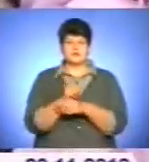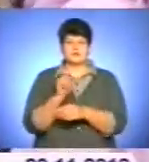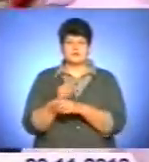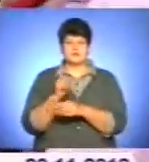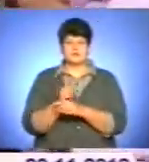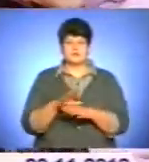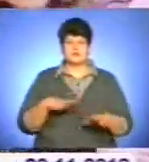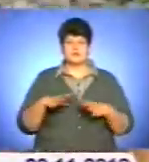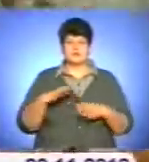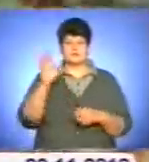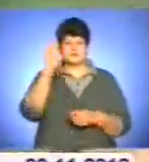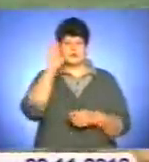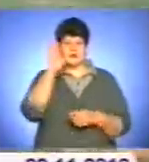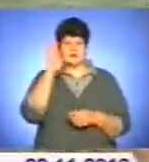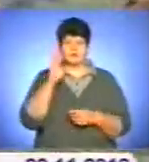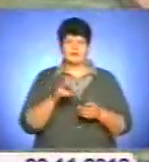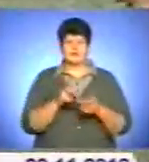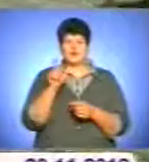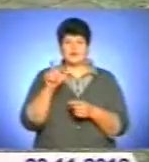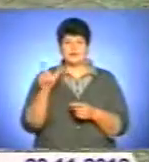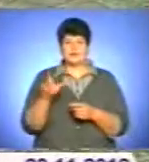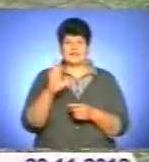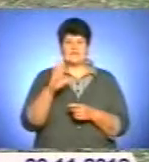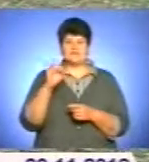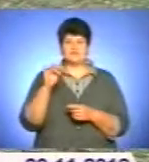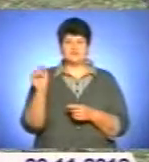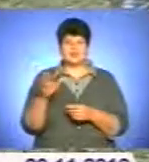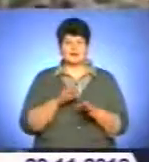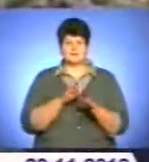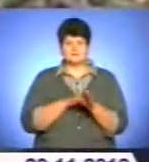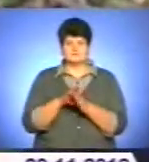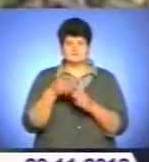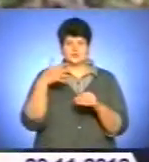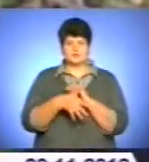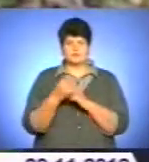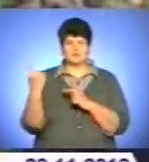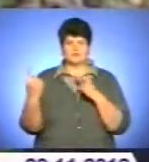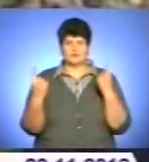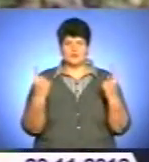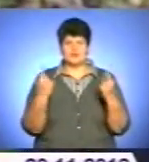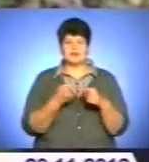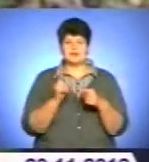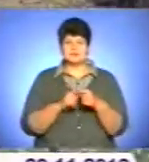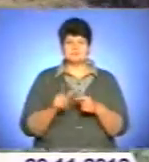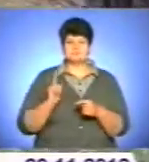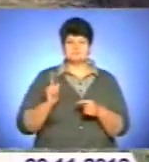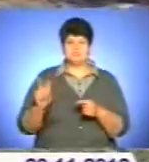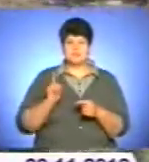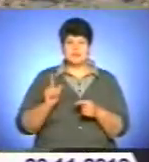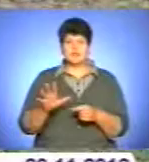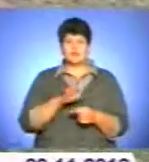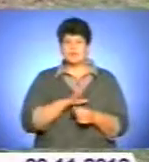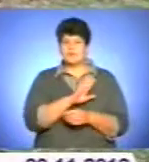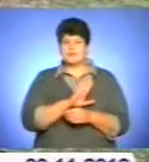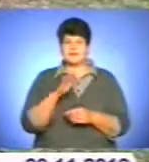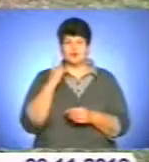через двометрову огорожу. І людина, і вівчарка безпомилково розуміли один одного. Це й не дивно, адже вони напарники, які побували уже не